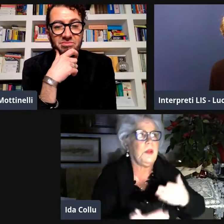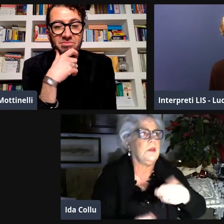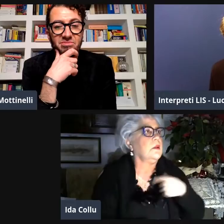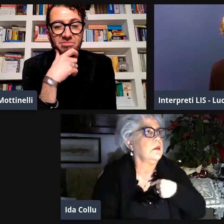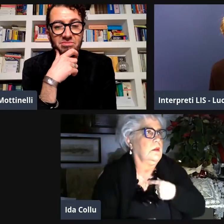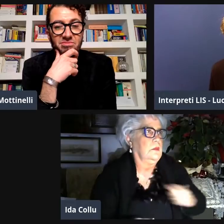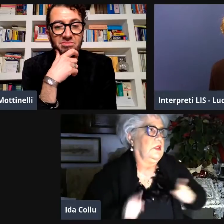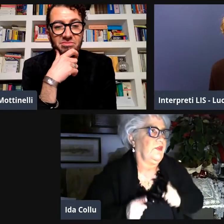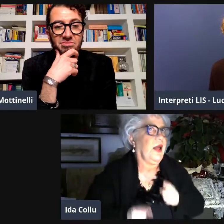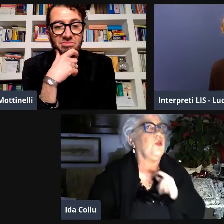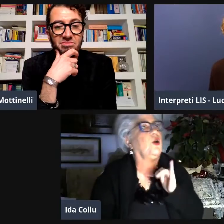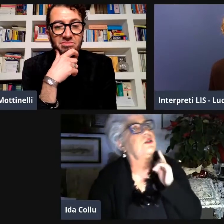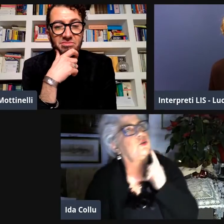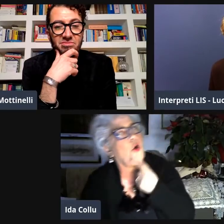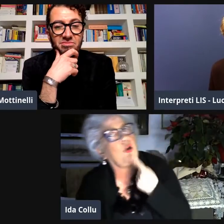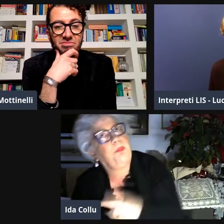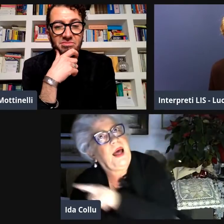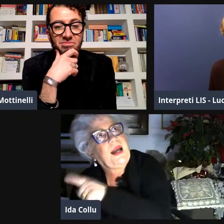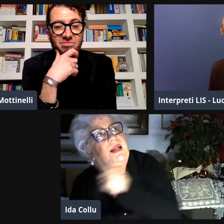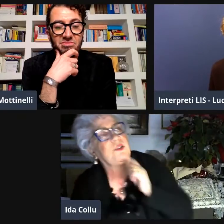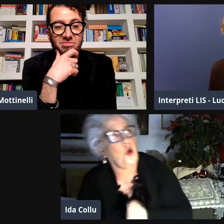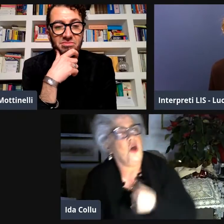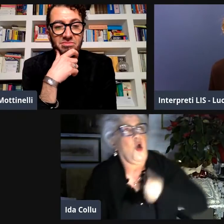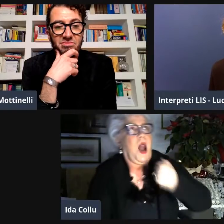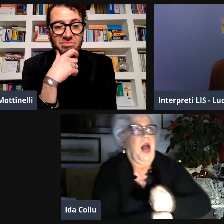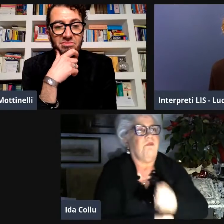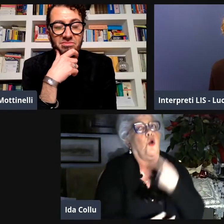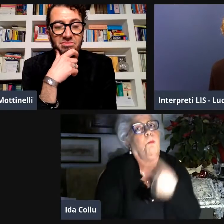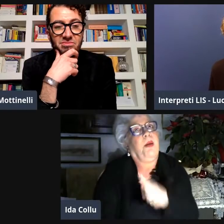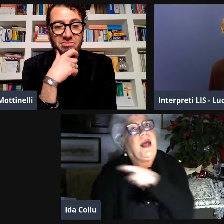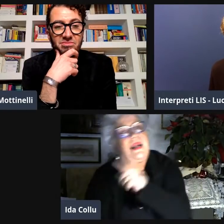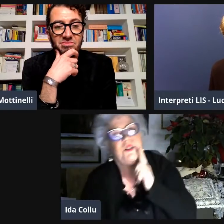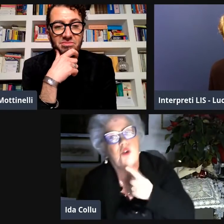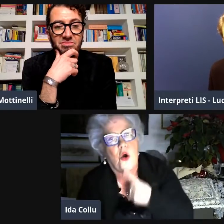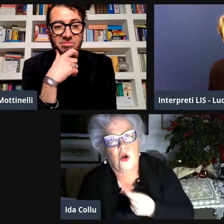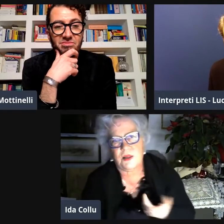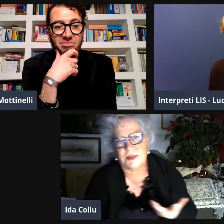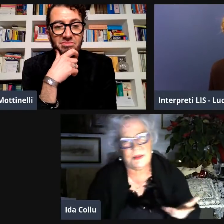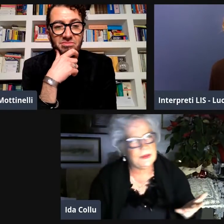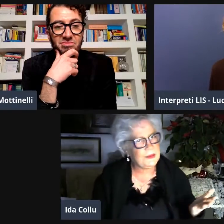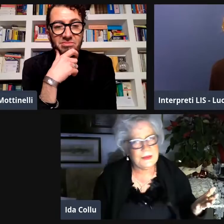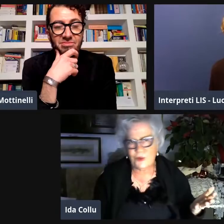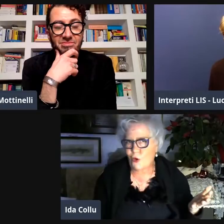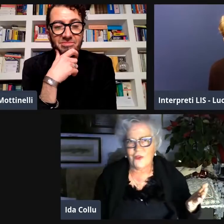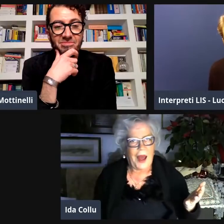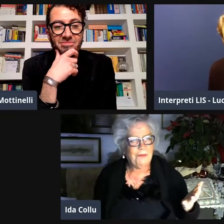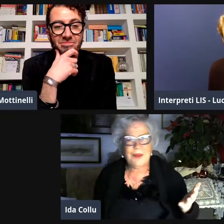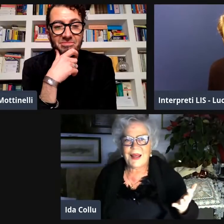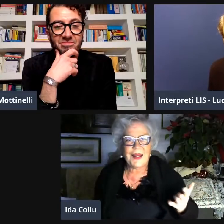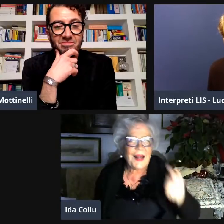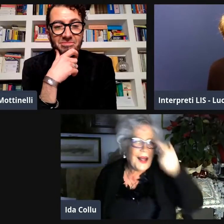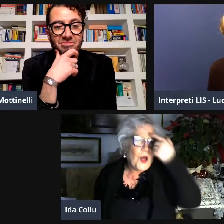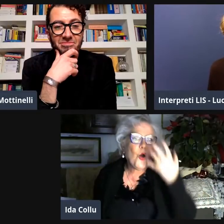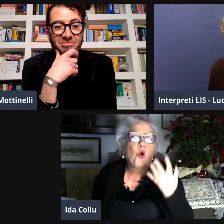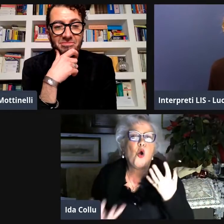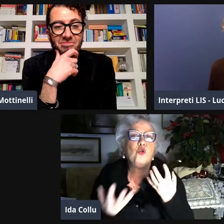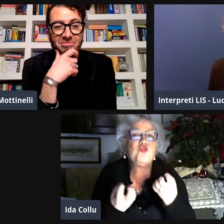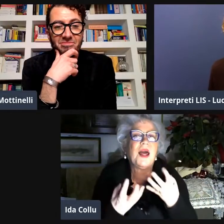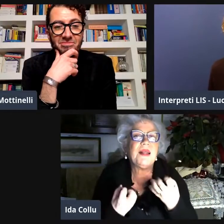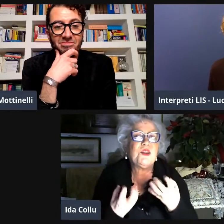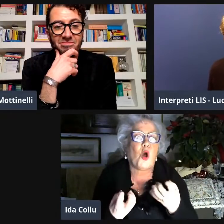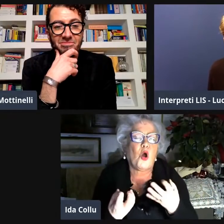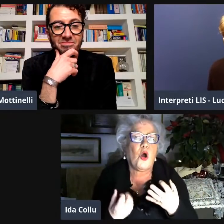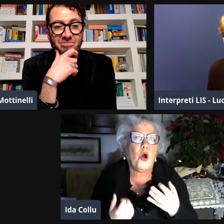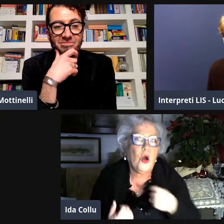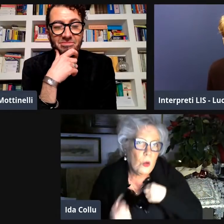i sordi in difesa per i sordi dei sordi per i sordi non